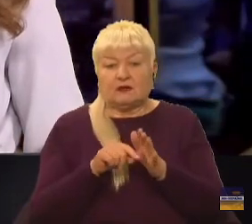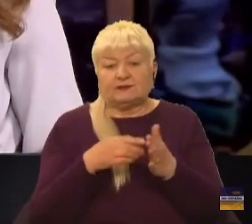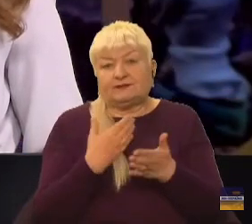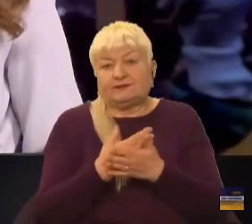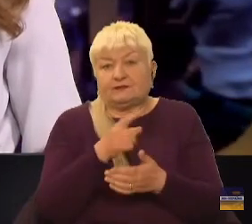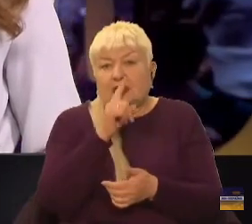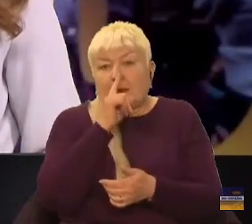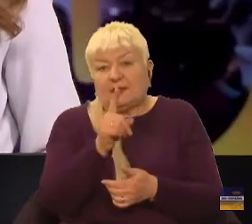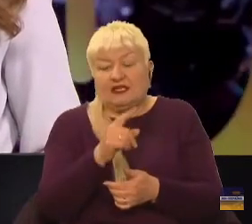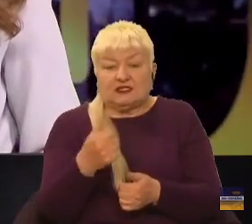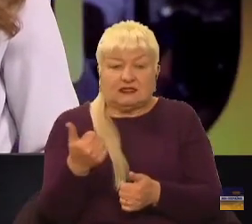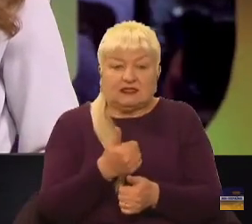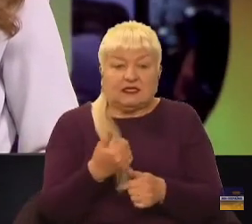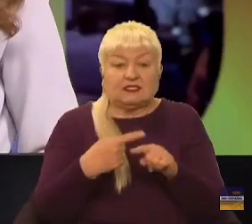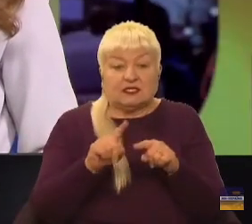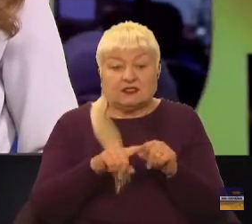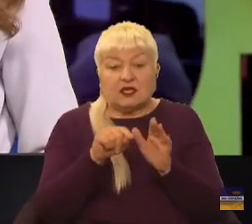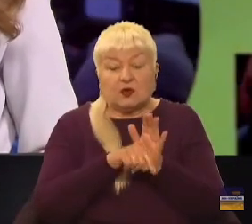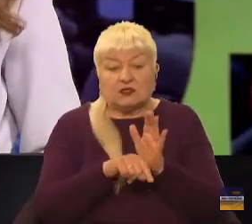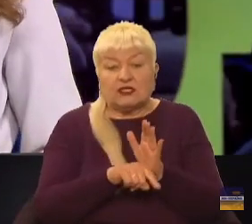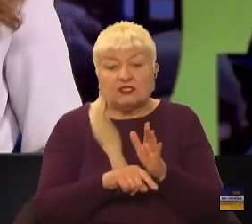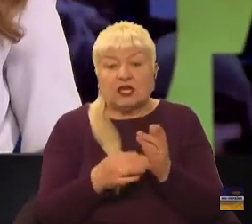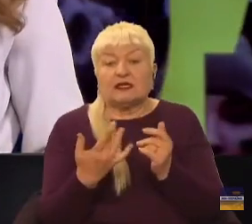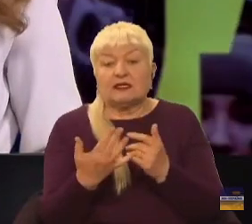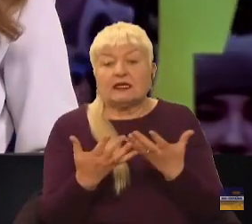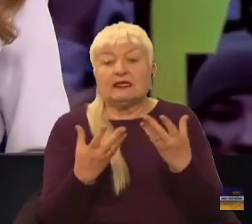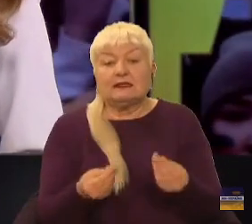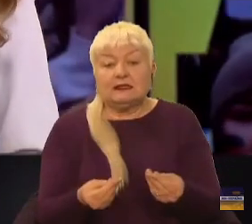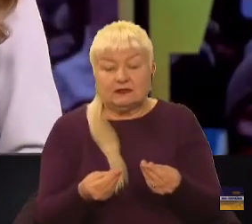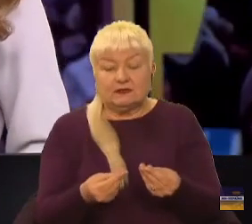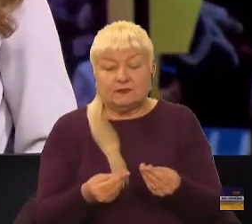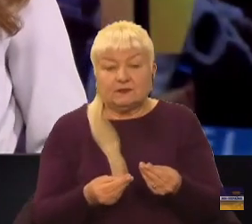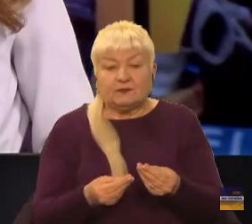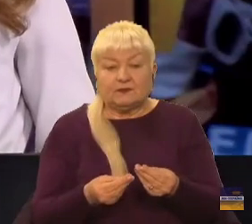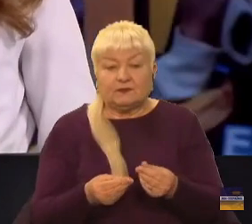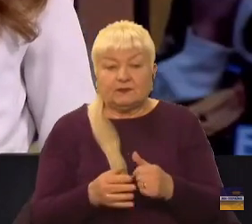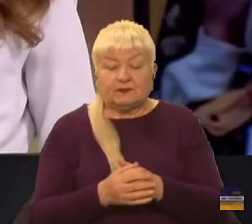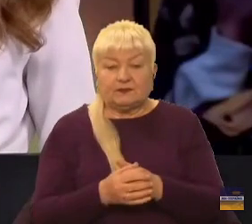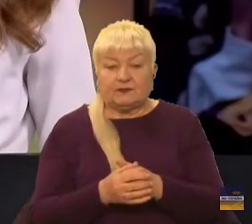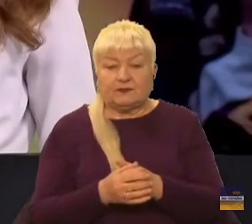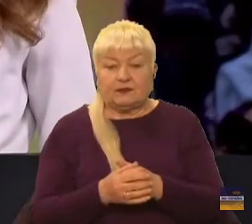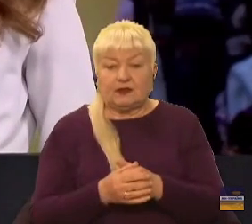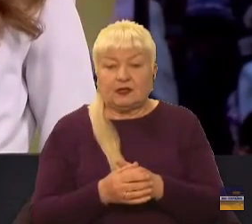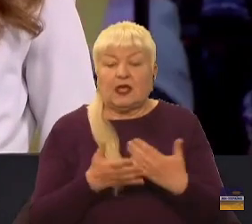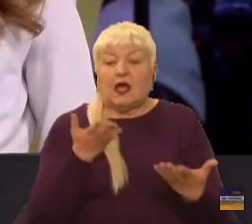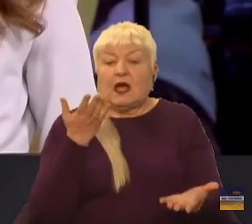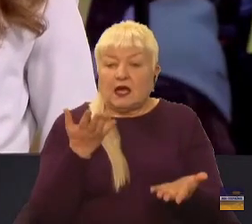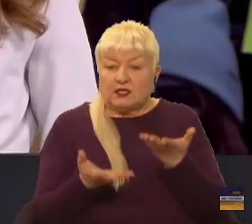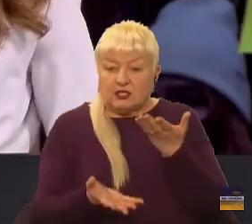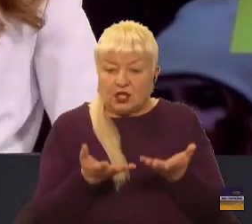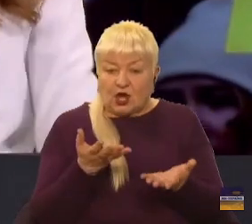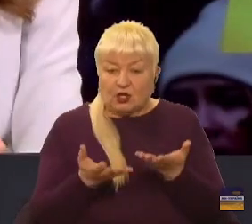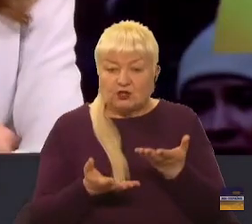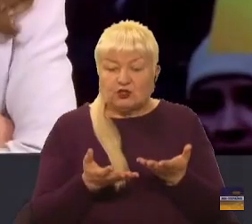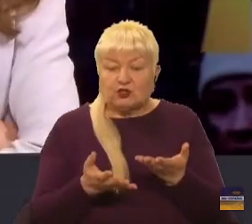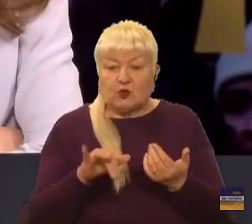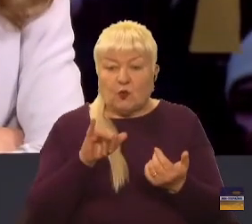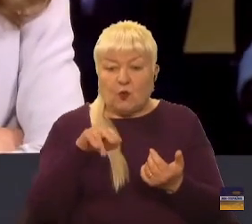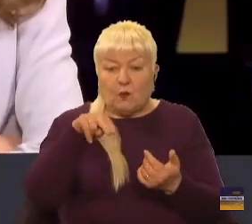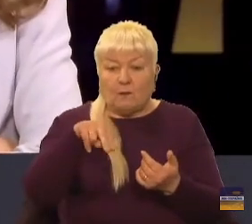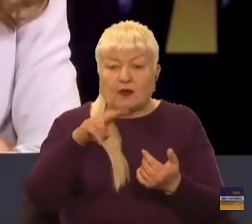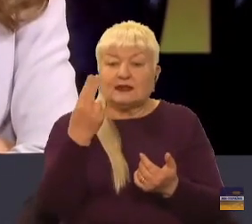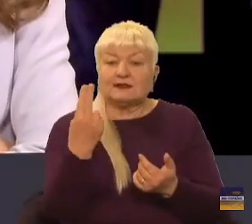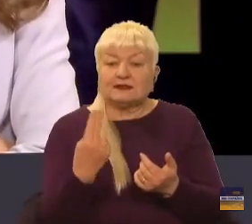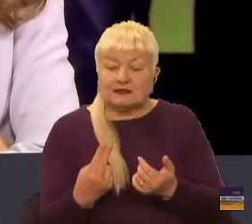чи тижні, це означає, скоріше за все, дні. Але ще раз кажу, це, так мовити, рішення суду. Якщо в УПЦ